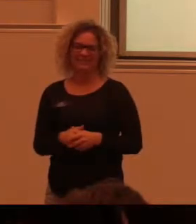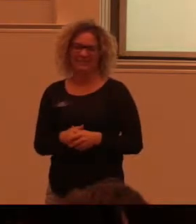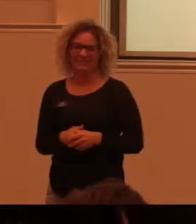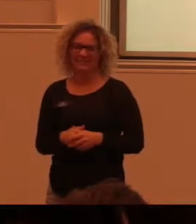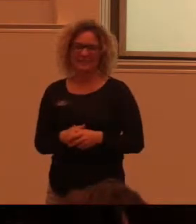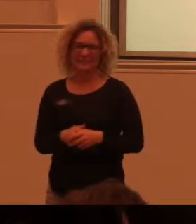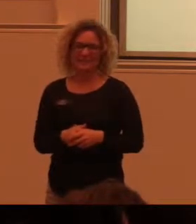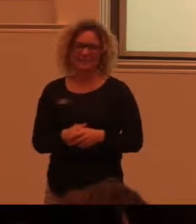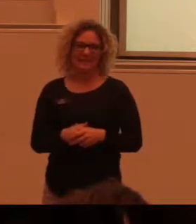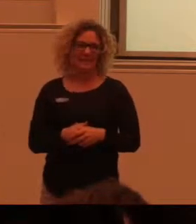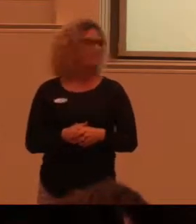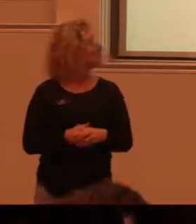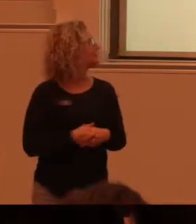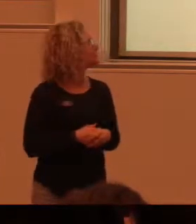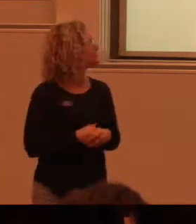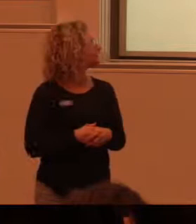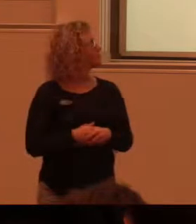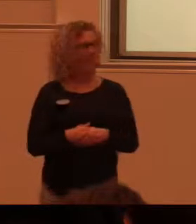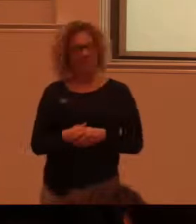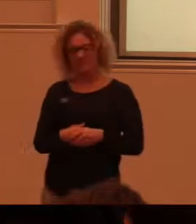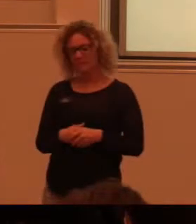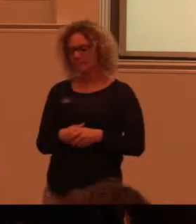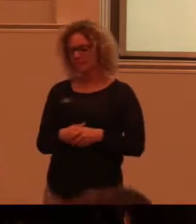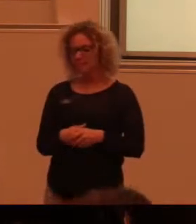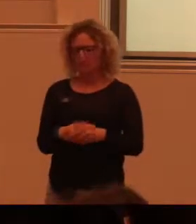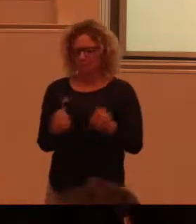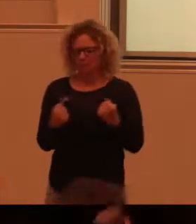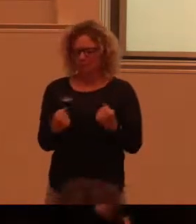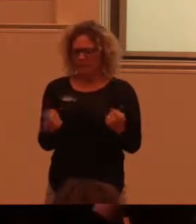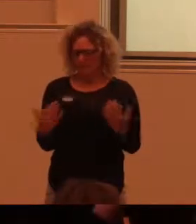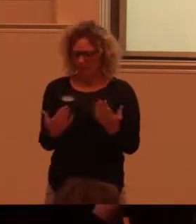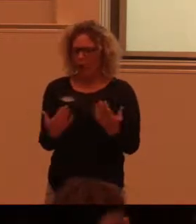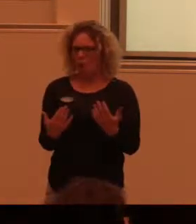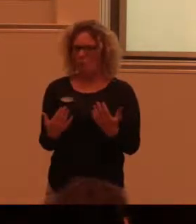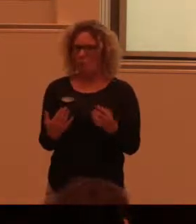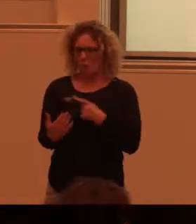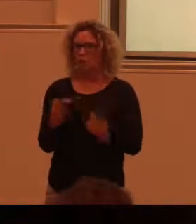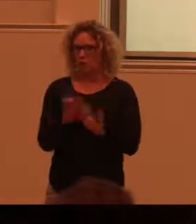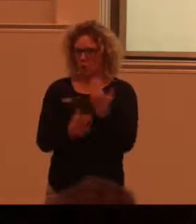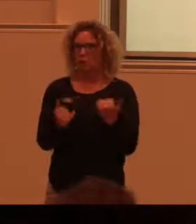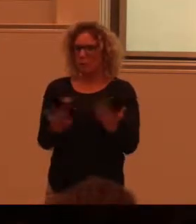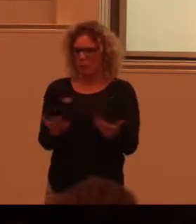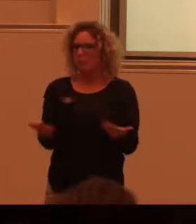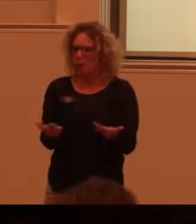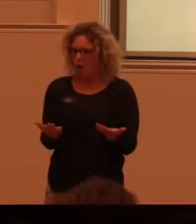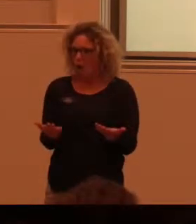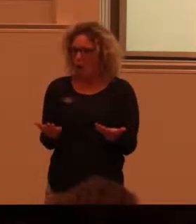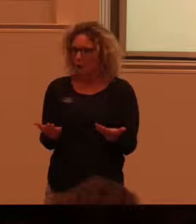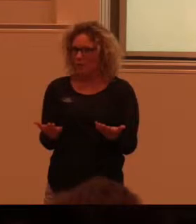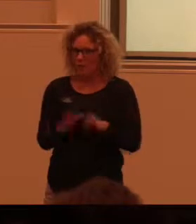Det där med viktigt är ju det vi har pratat väldigt mycket idag. Som man märkt. Det är väldigt mycket det här med